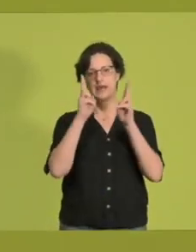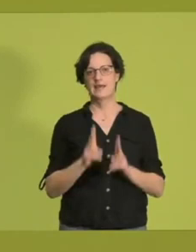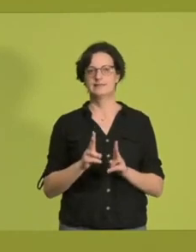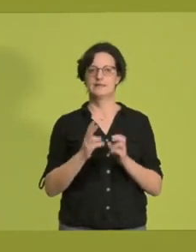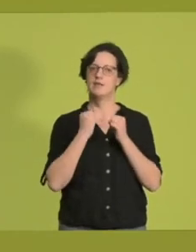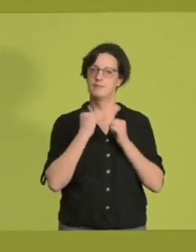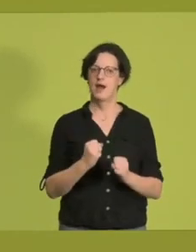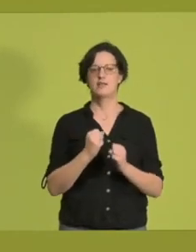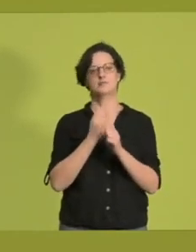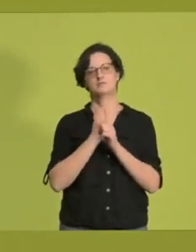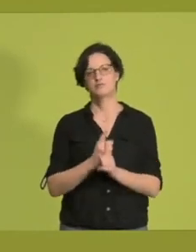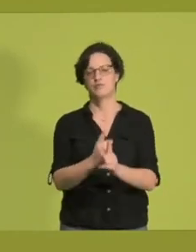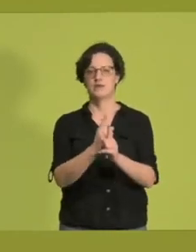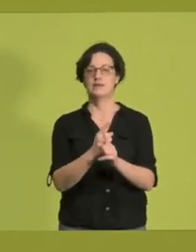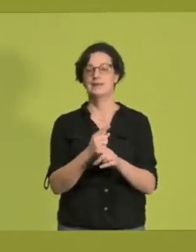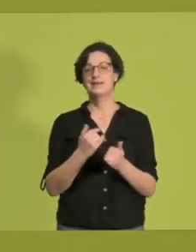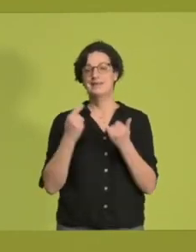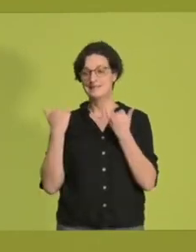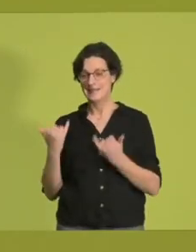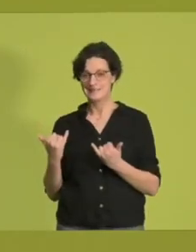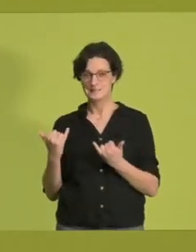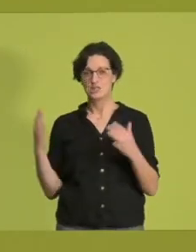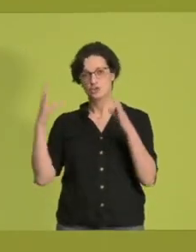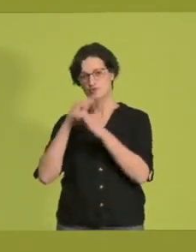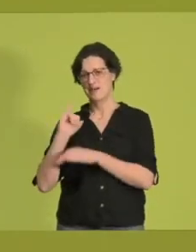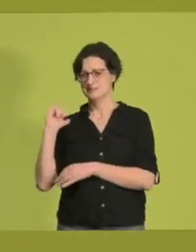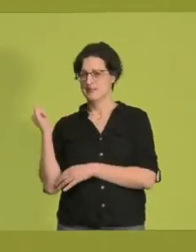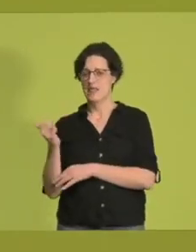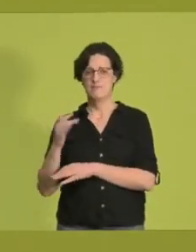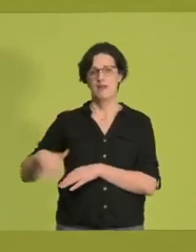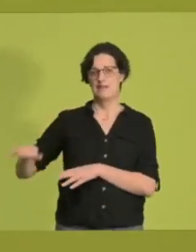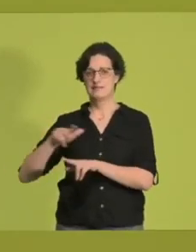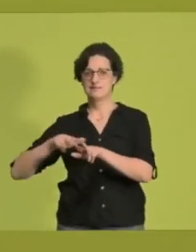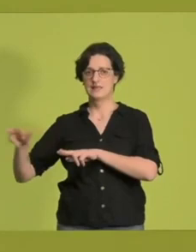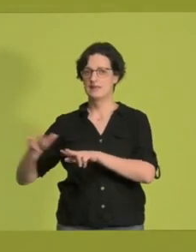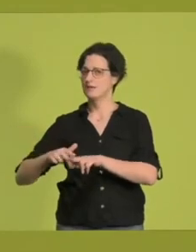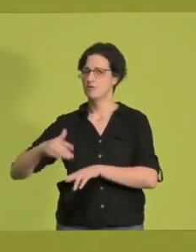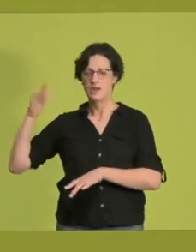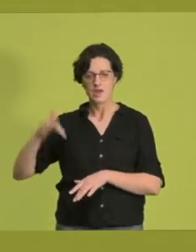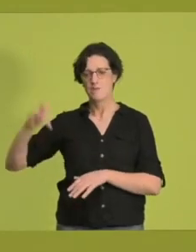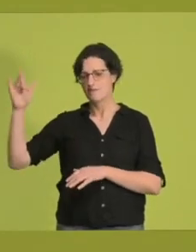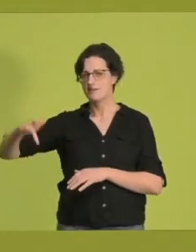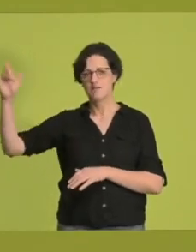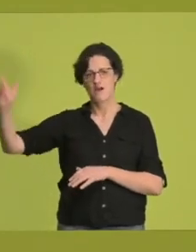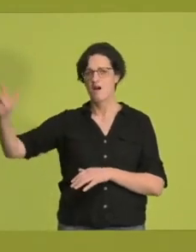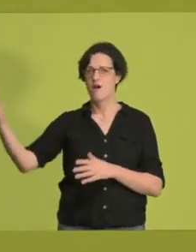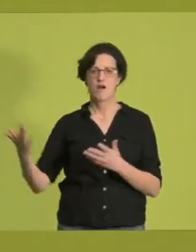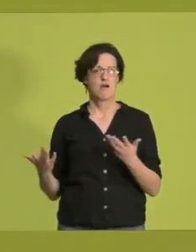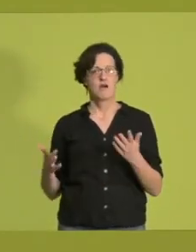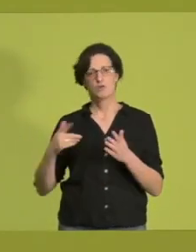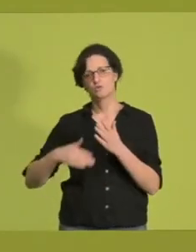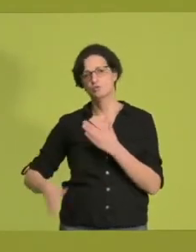diese schwarz-gelbe Landesregierung immer wieder, auch mit ihrem sogenannten Entfesselungskurs,